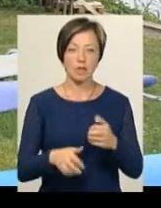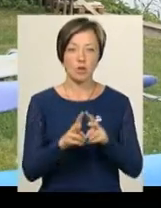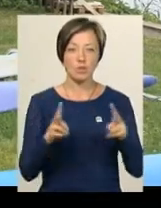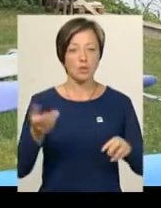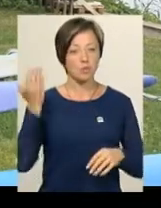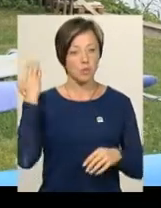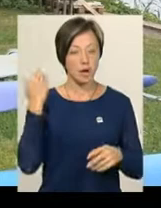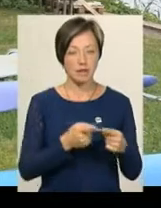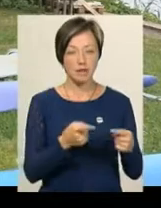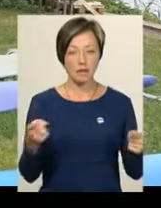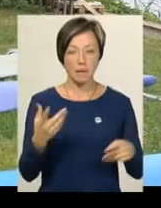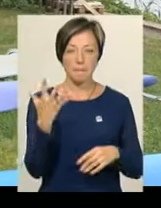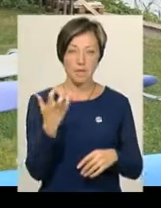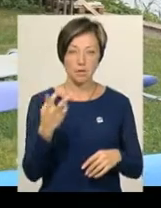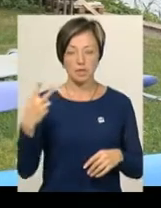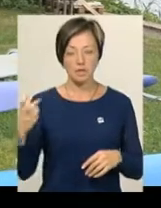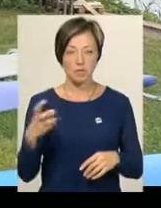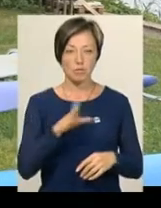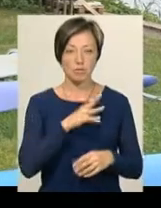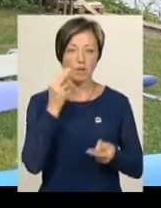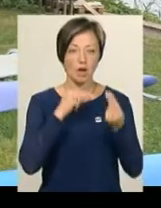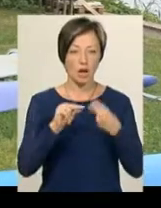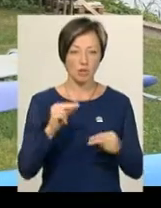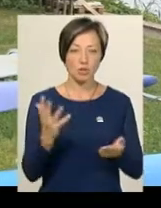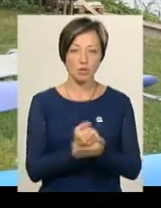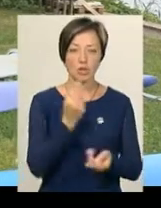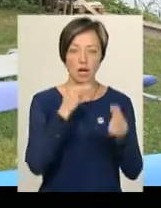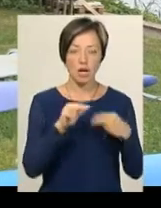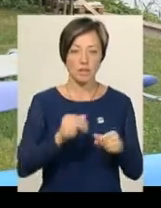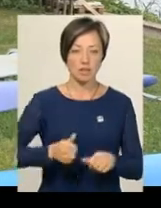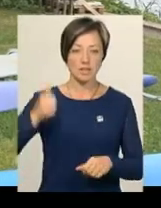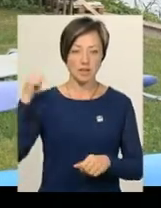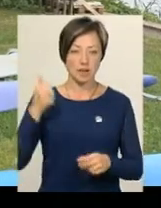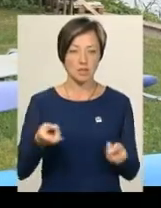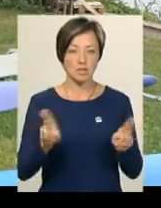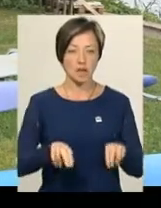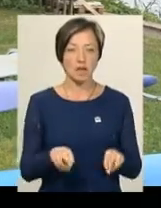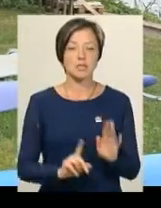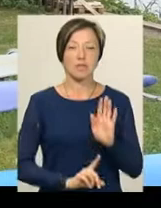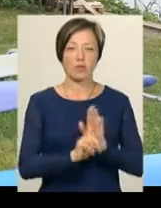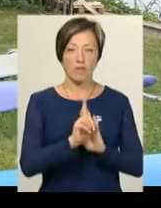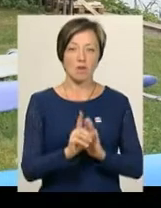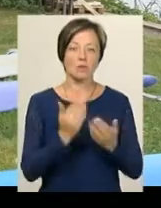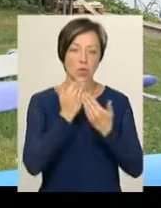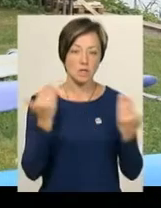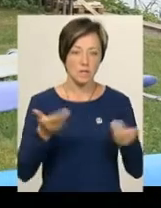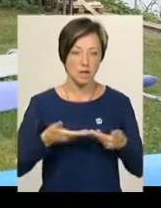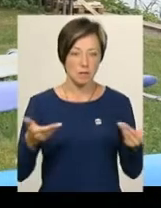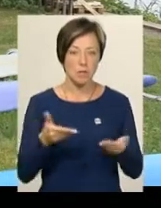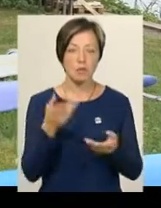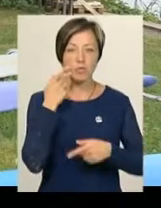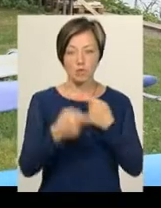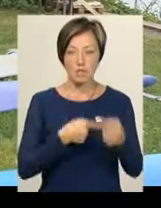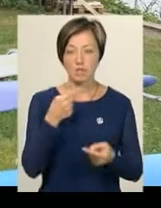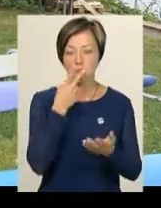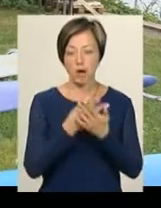на попередніх дистанціях 500 та 200 був кращими. Получається, найкращих ставили ззаді. Тому стартували останніми і постійно